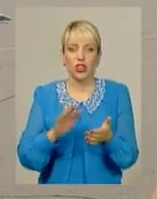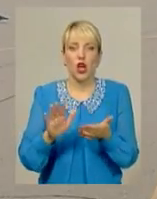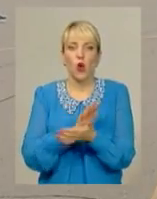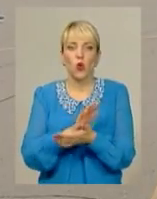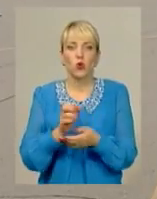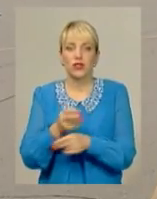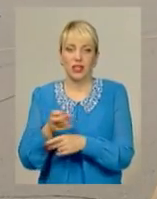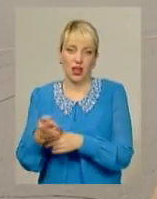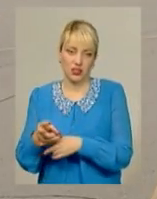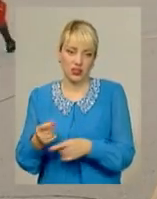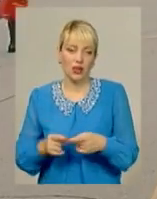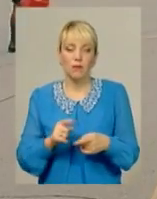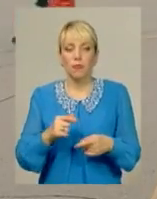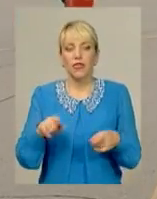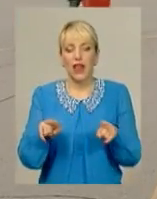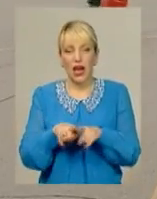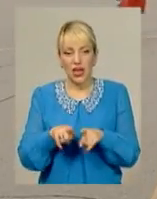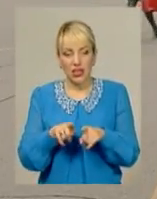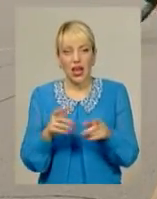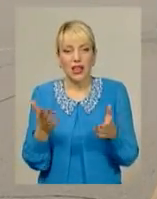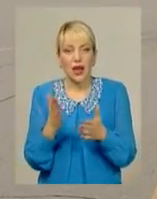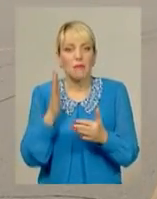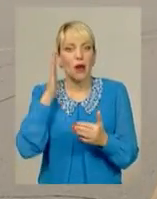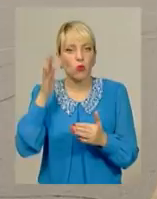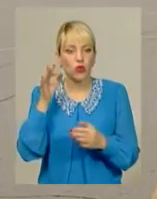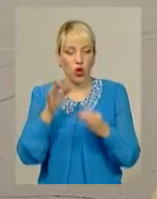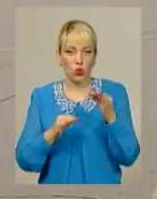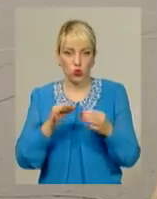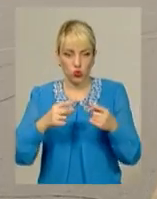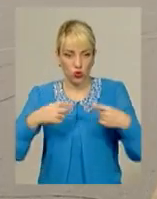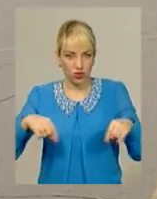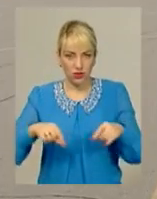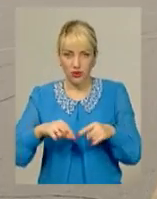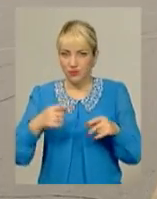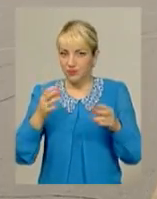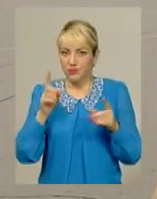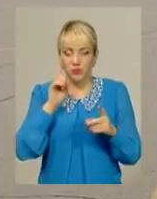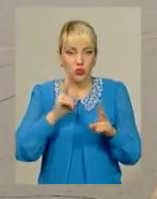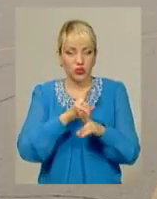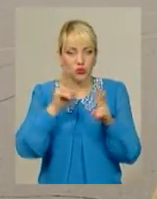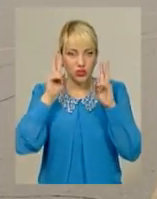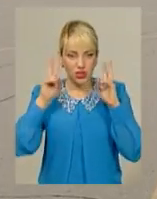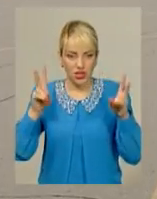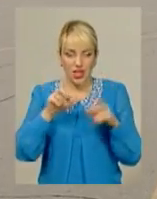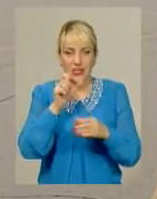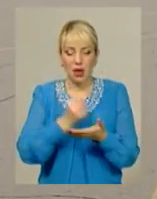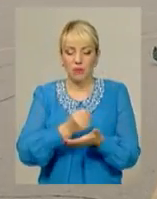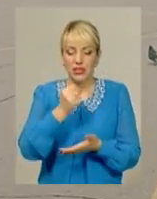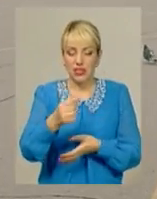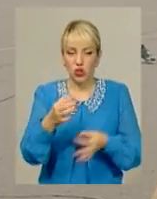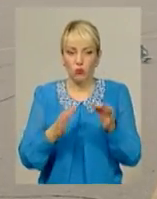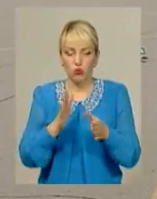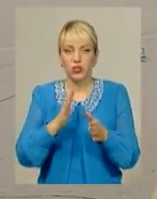гілки влади в Україні? Однозначної відповіді на це питання поки що не дає ніхто. За призначення суддів відповідатиме